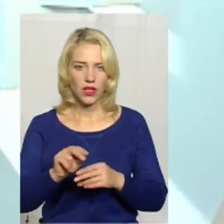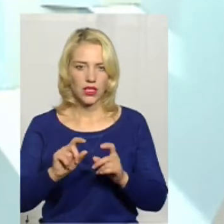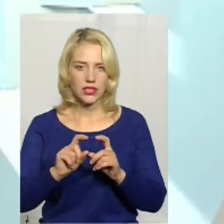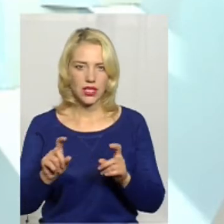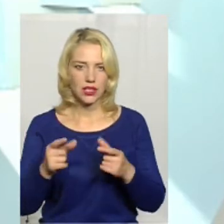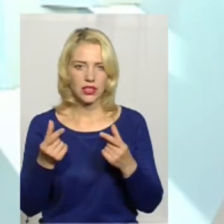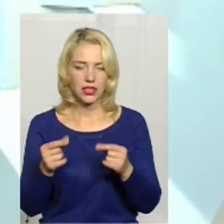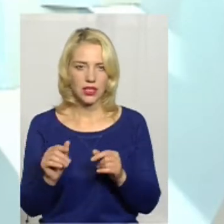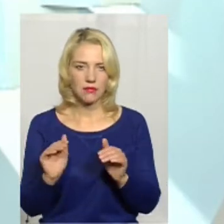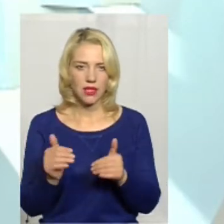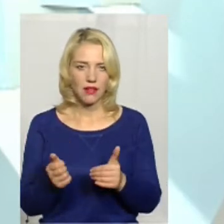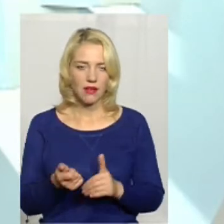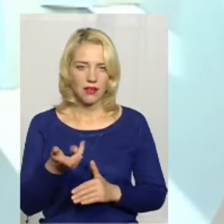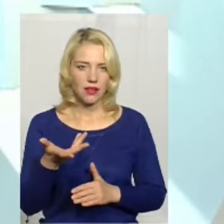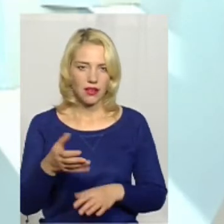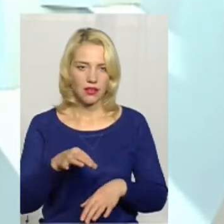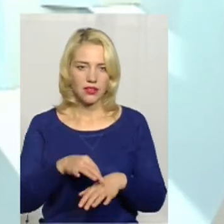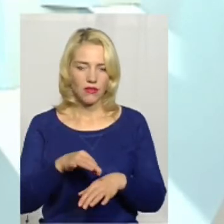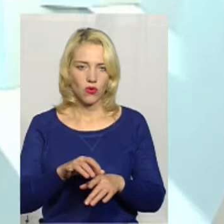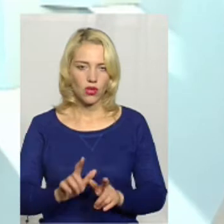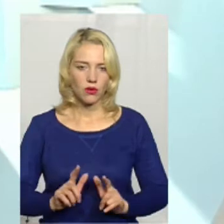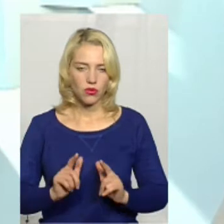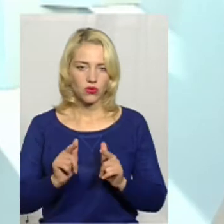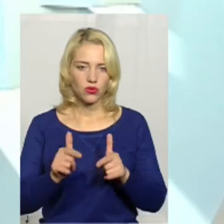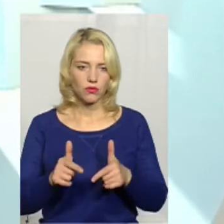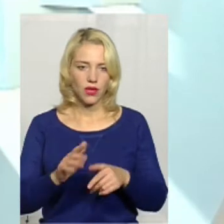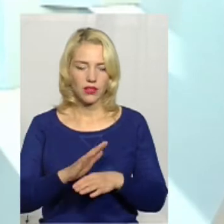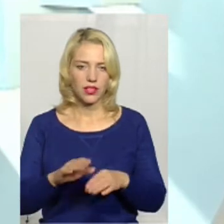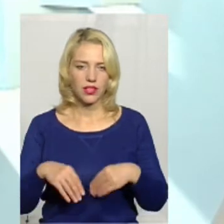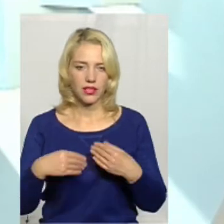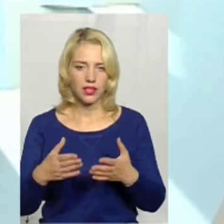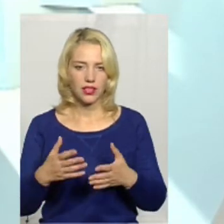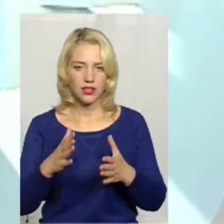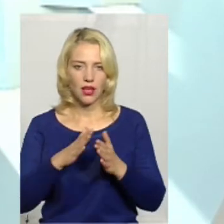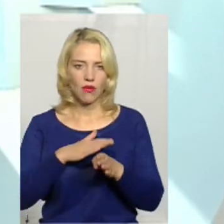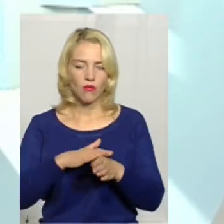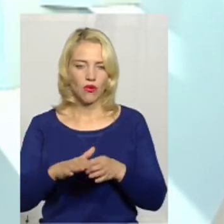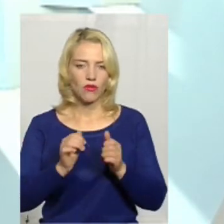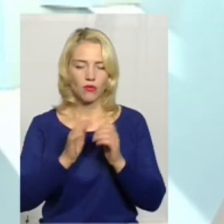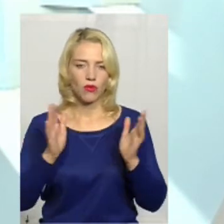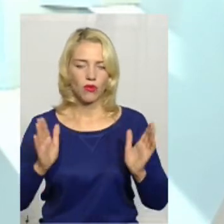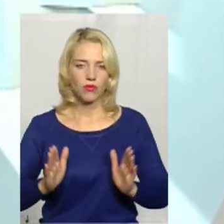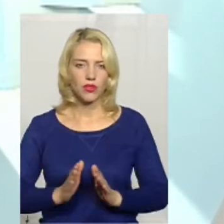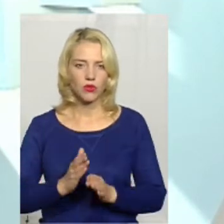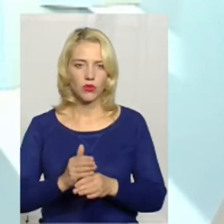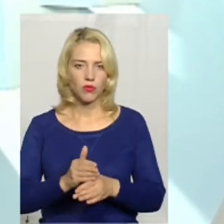мала кількість хворих поступає і не надається в повному обсягу допомоги,